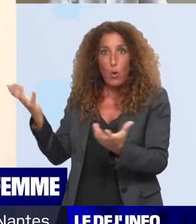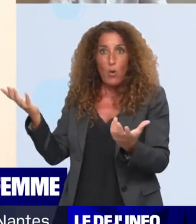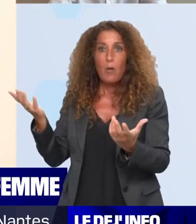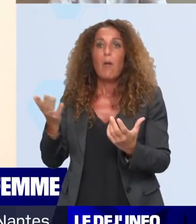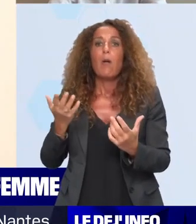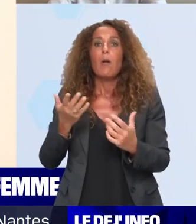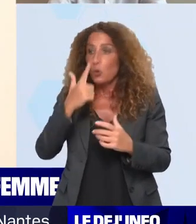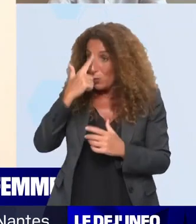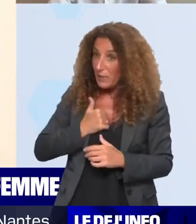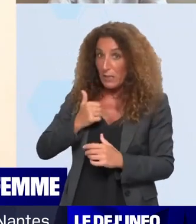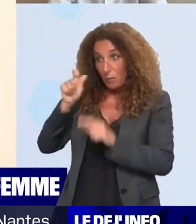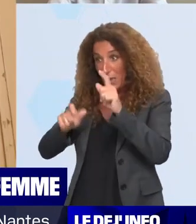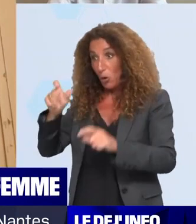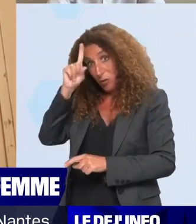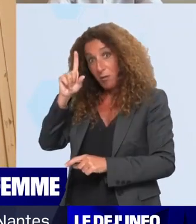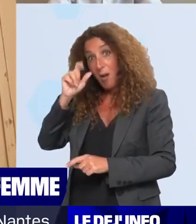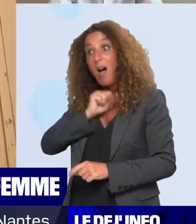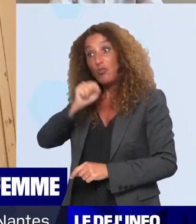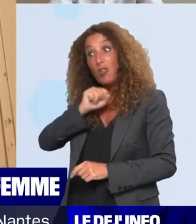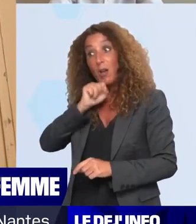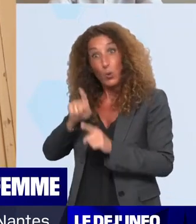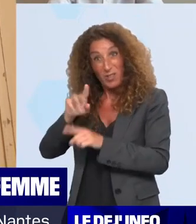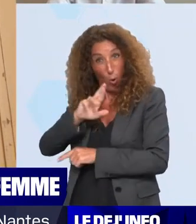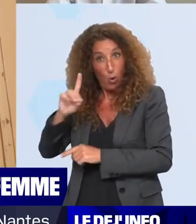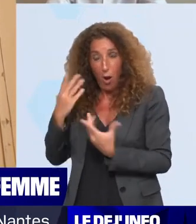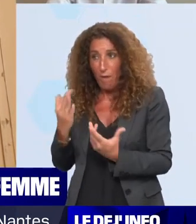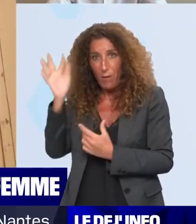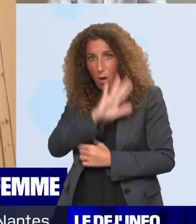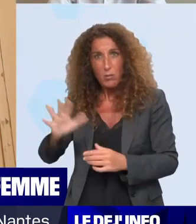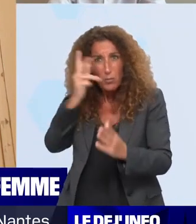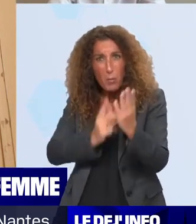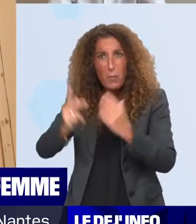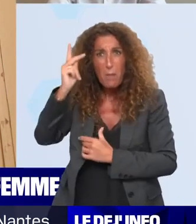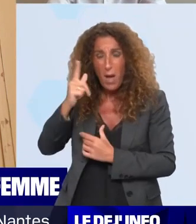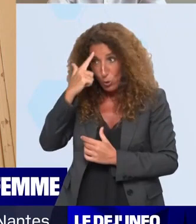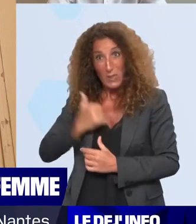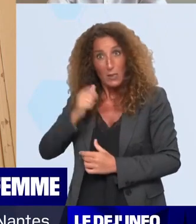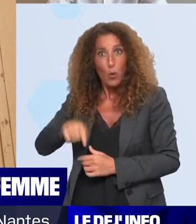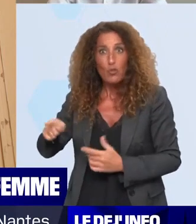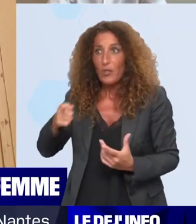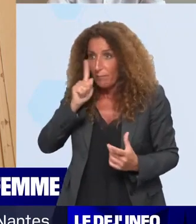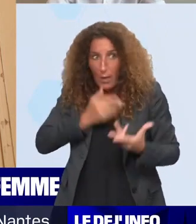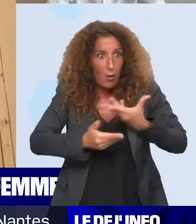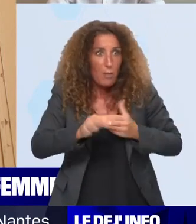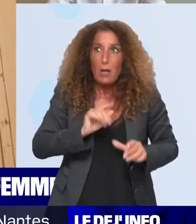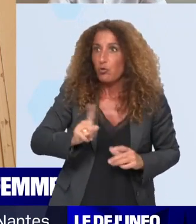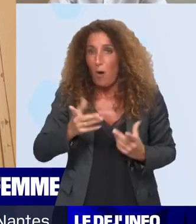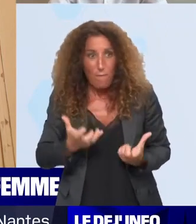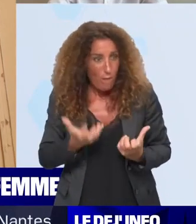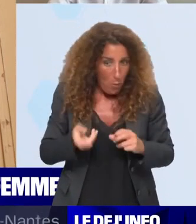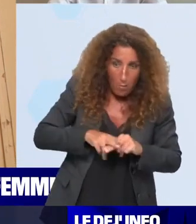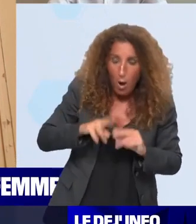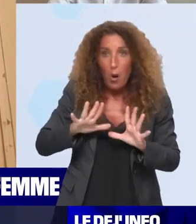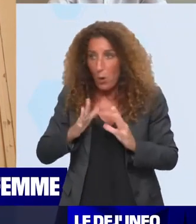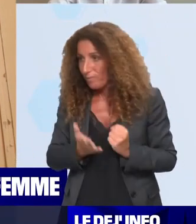suicide des personnes âgées. Et il faut donc mettre le paquet sur les soins palliatifs et enfin ouvrir et légaliser l'aide active à mourir, c'est-à-dire le